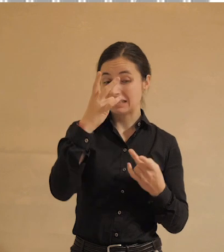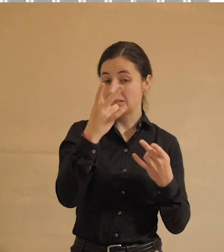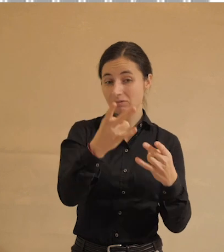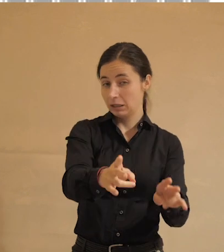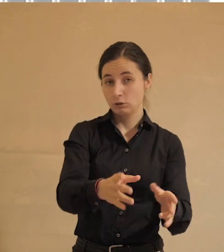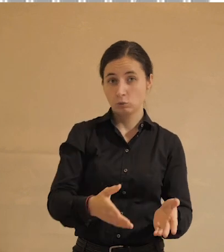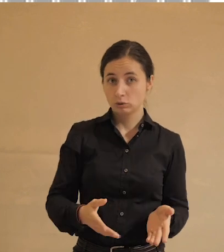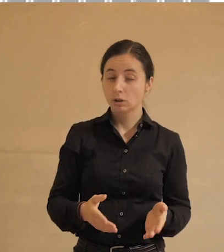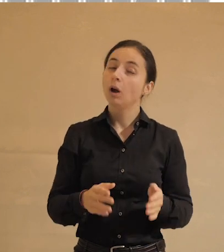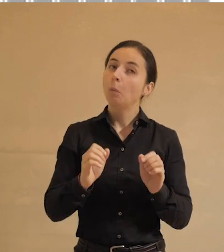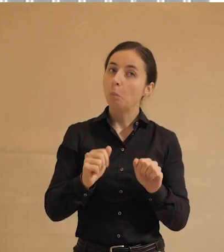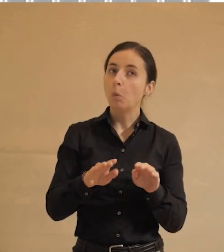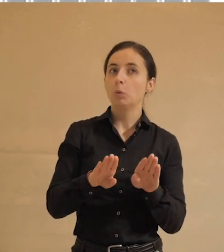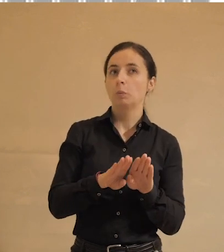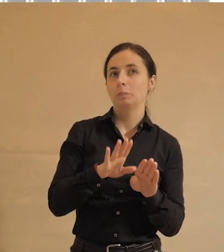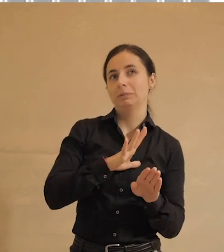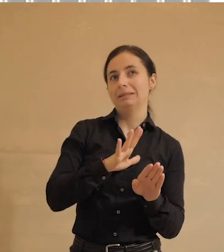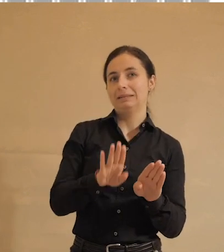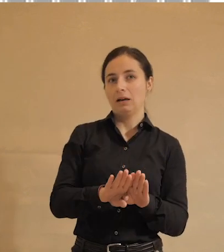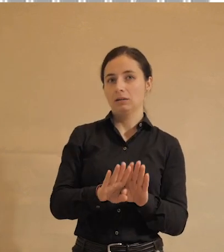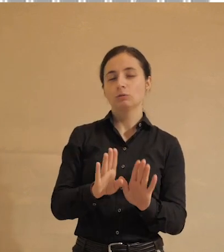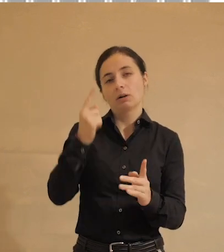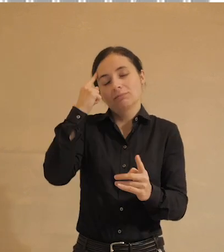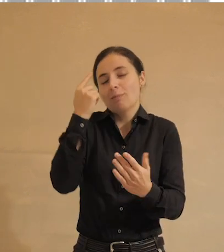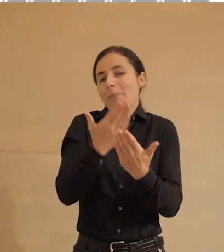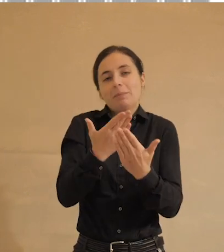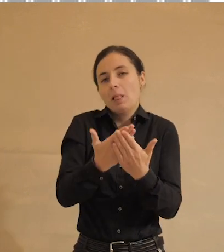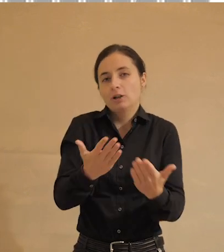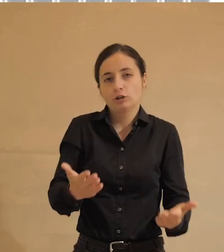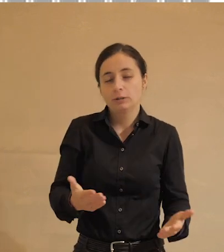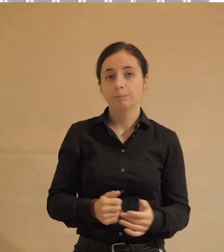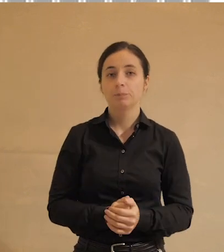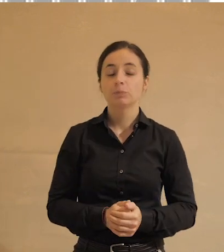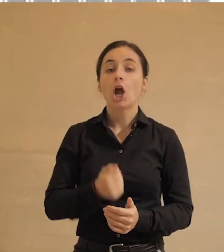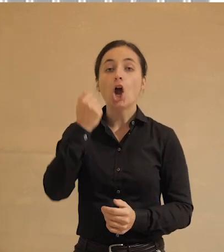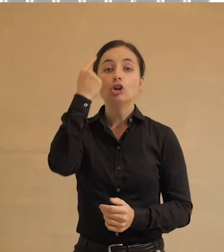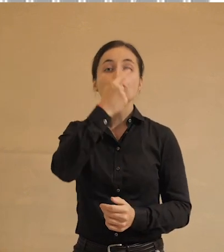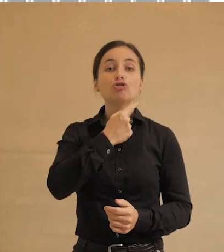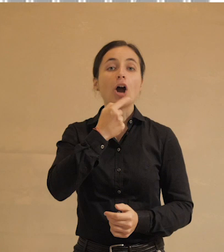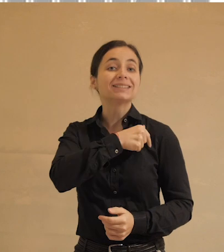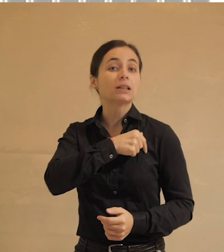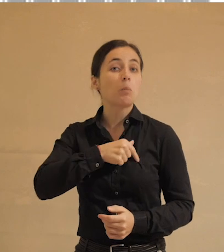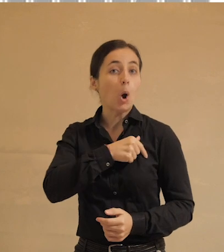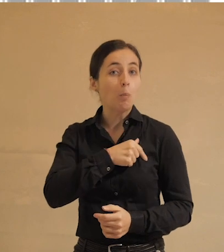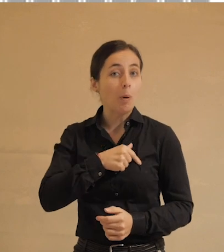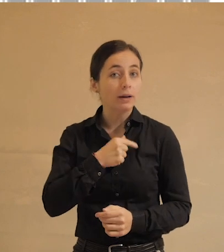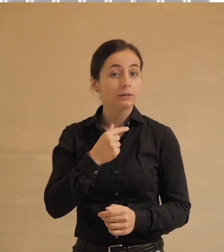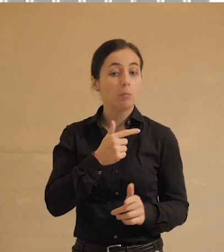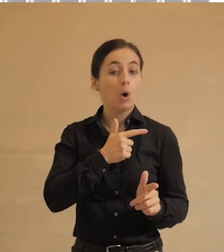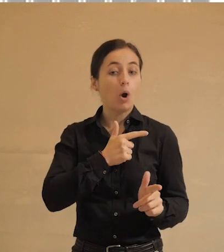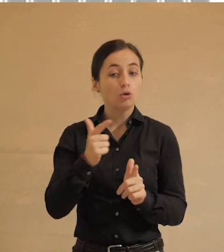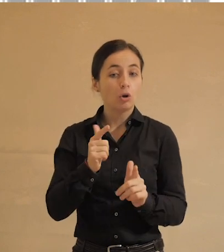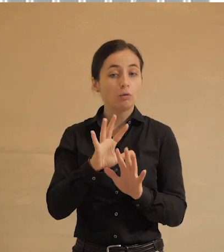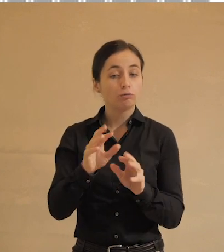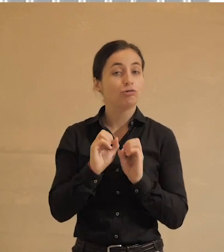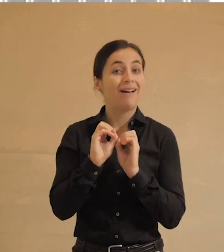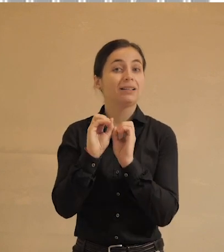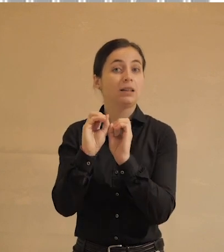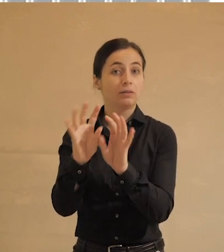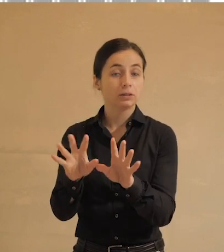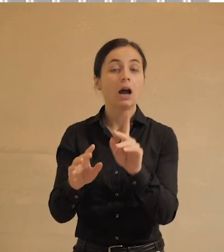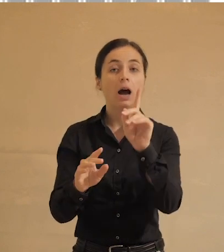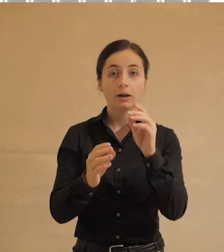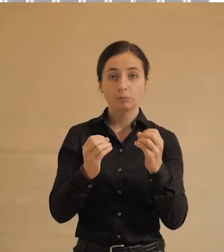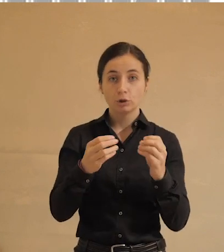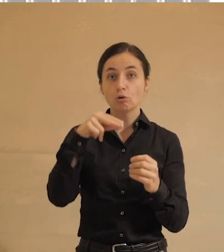положено. Может быть так. Еще раз скажу это все предположение. Значит, частным компаниям готовы все отдавать. Да,